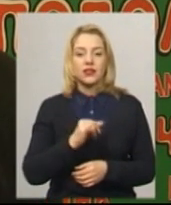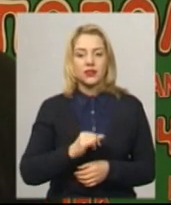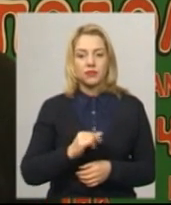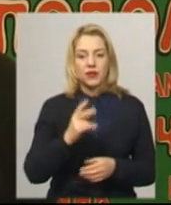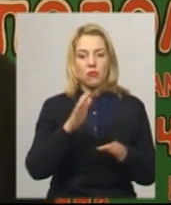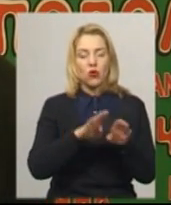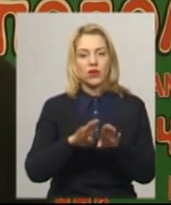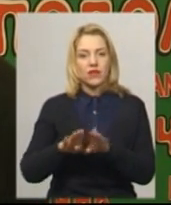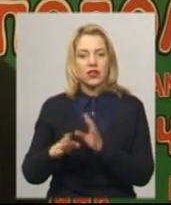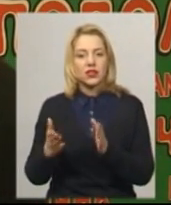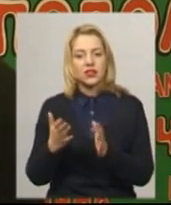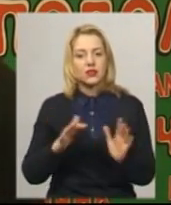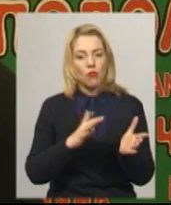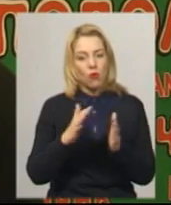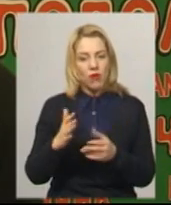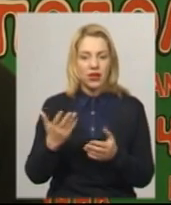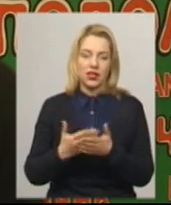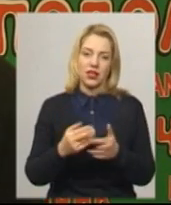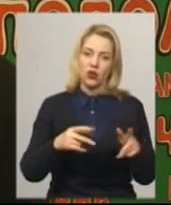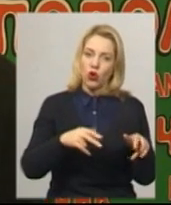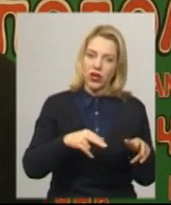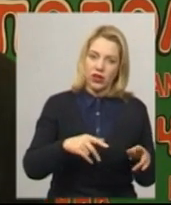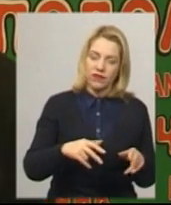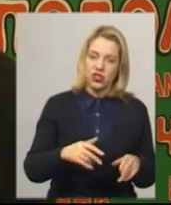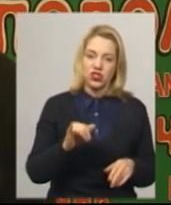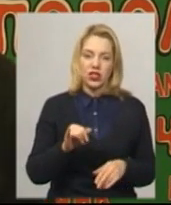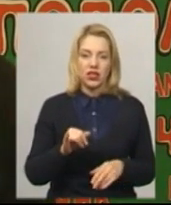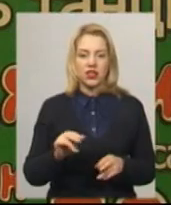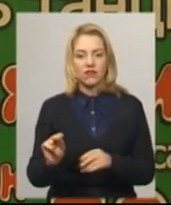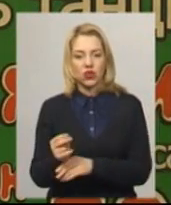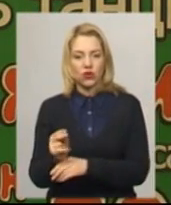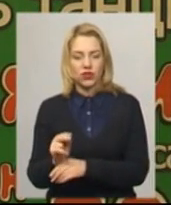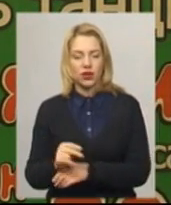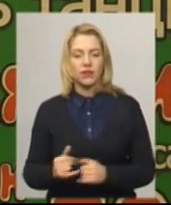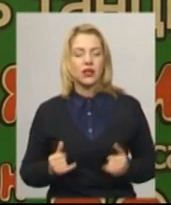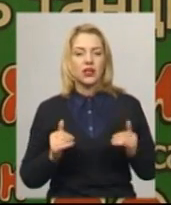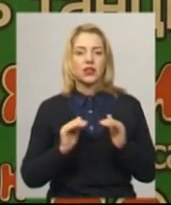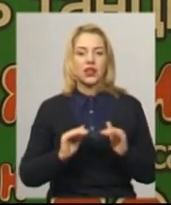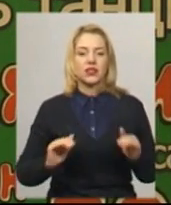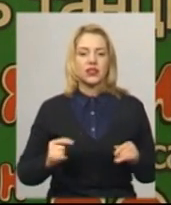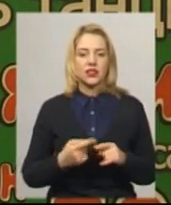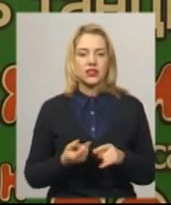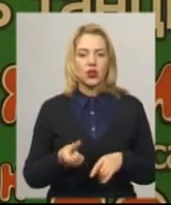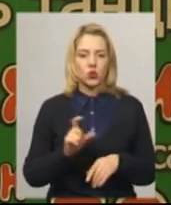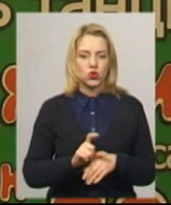порівняти якісь моменти, як хореографічні, так і виховні. Для дітей це дуже